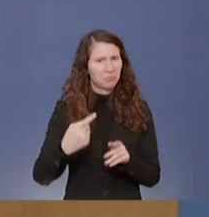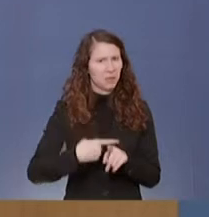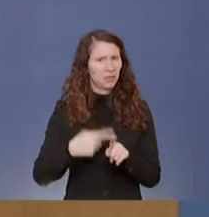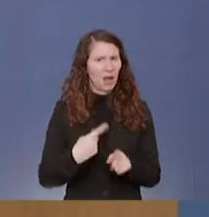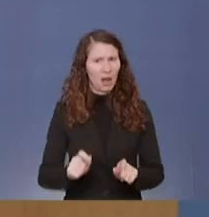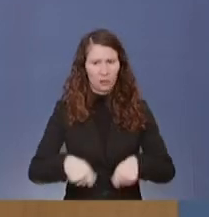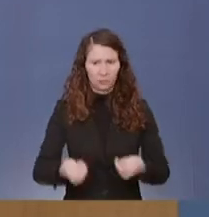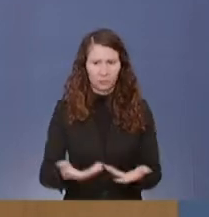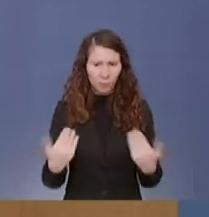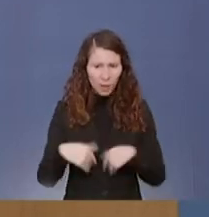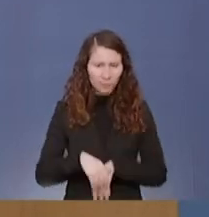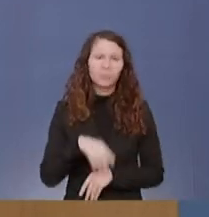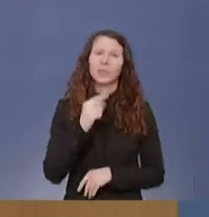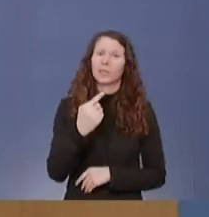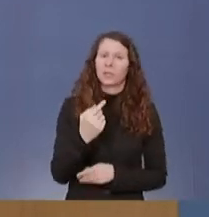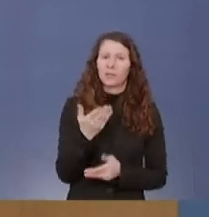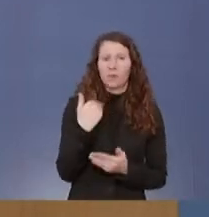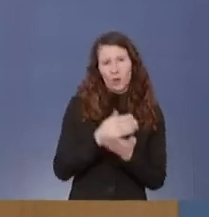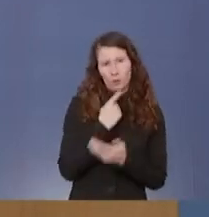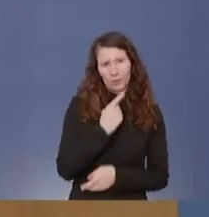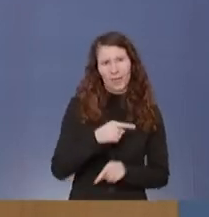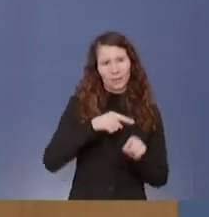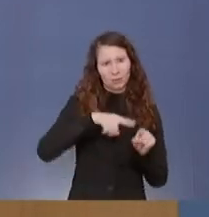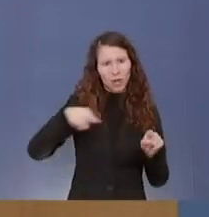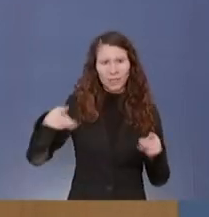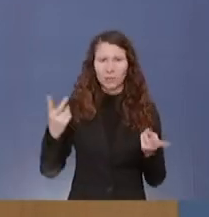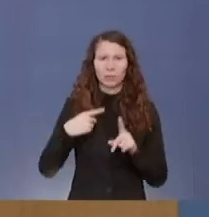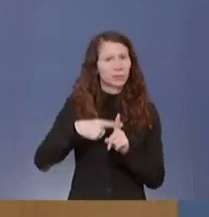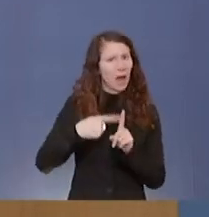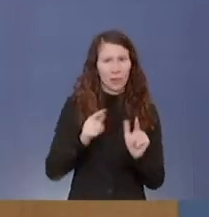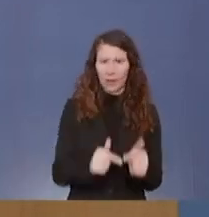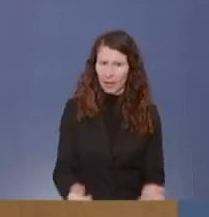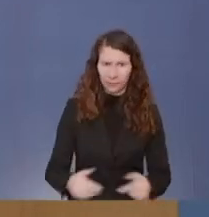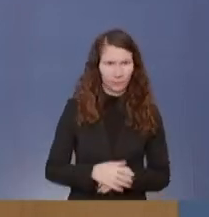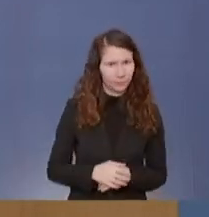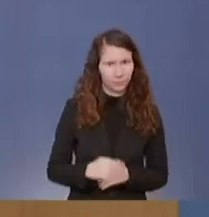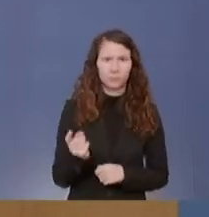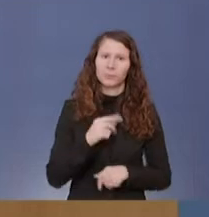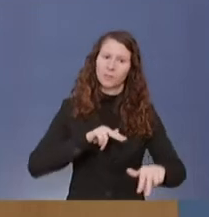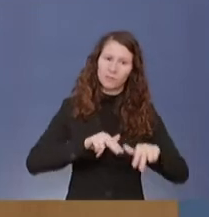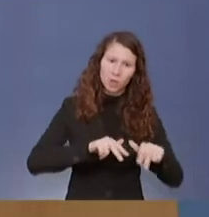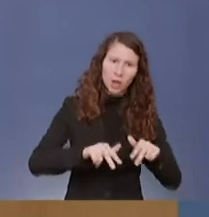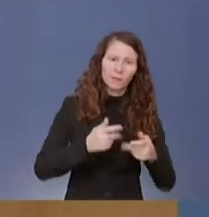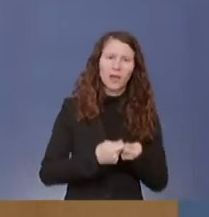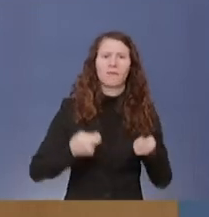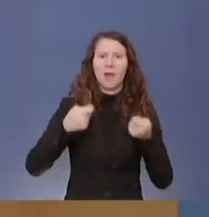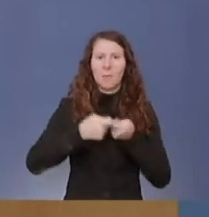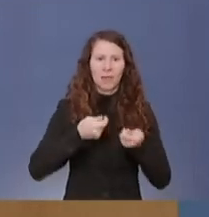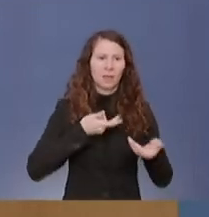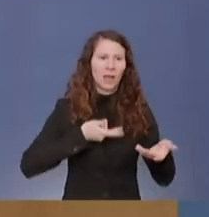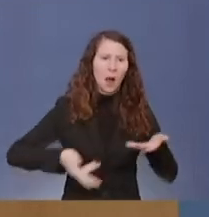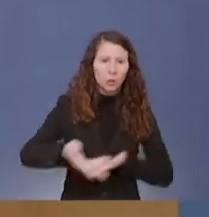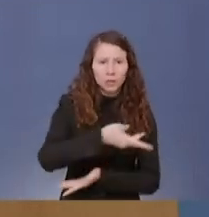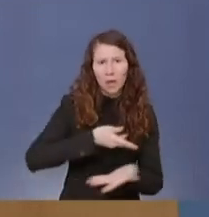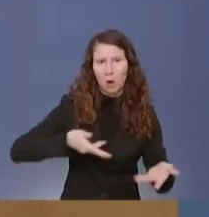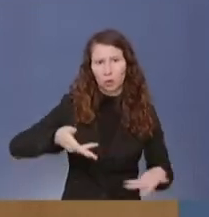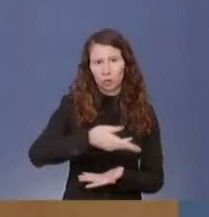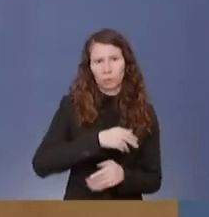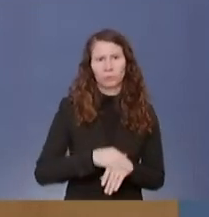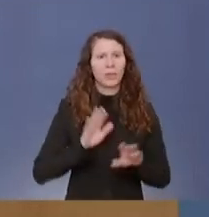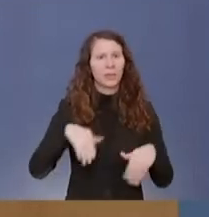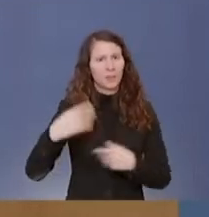gesagt, dass wir keine Zahlen oder Statistiken dafür vorliegen haben, sondern dass wir den Austausch mit der Wirtschaft und mit den Verbänden pflegen. Es gibt ja auch den